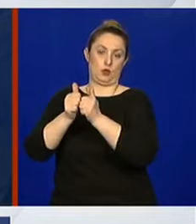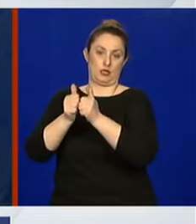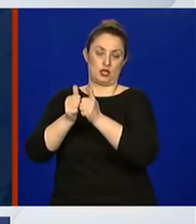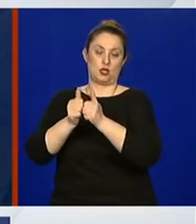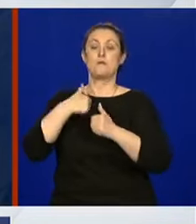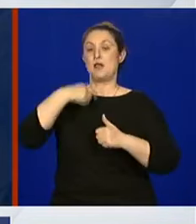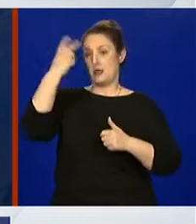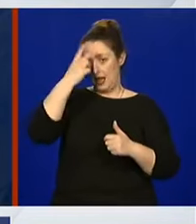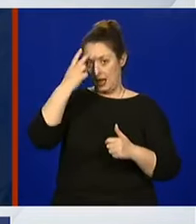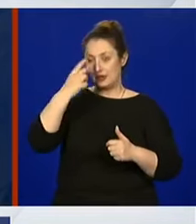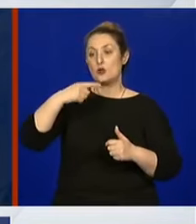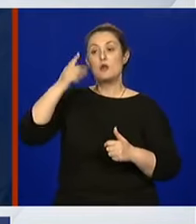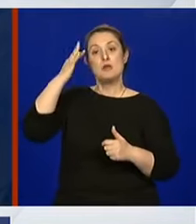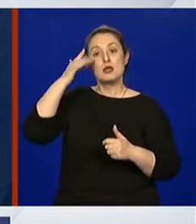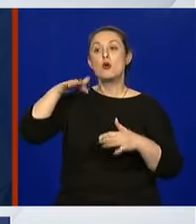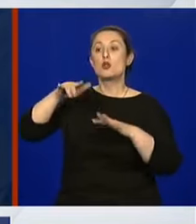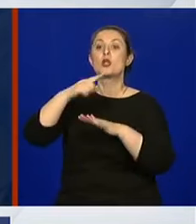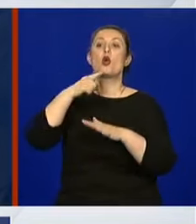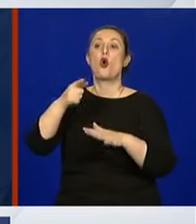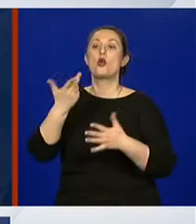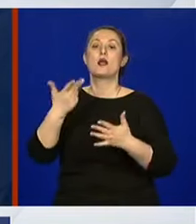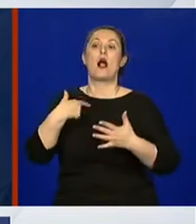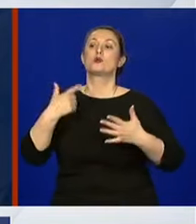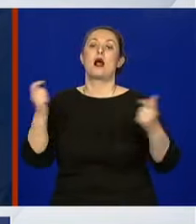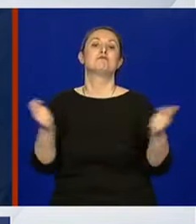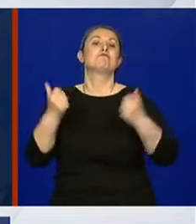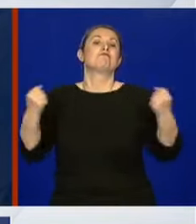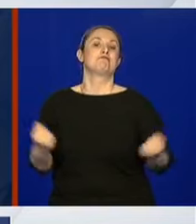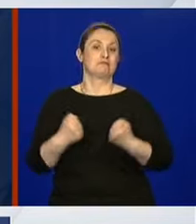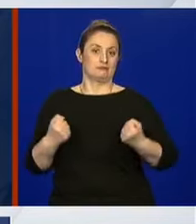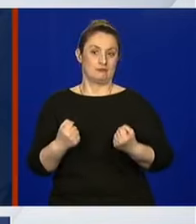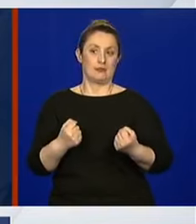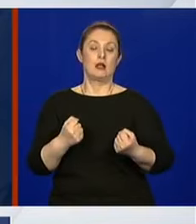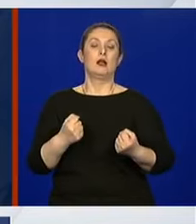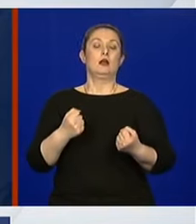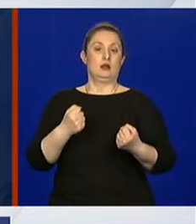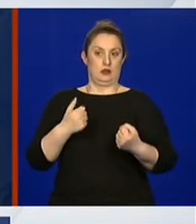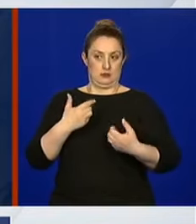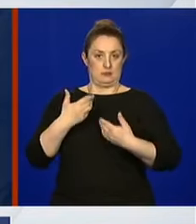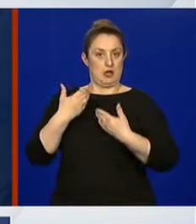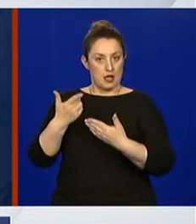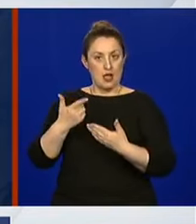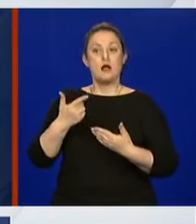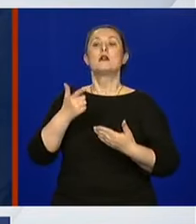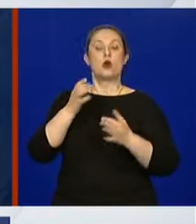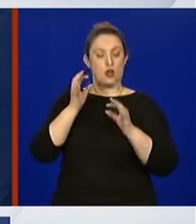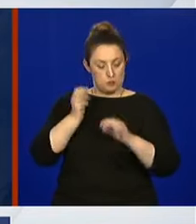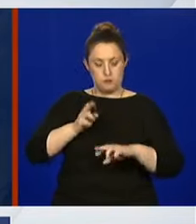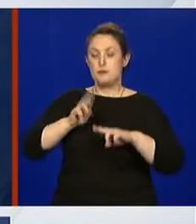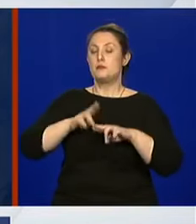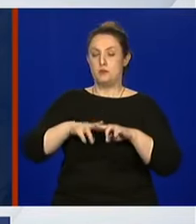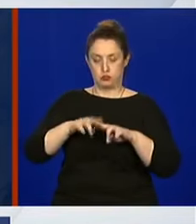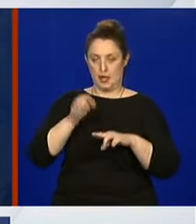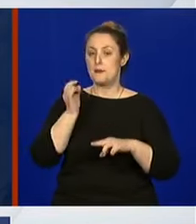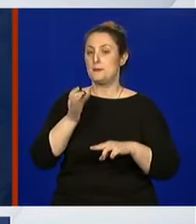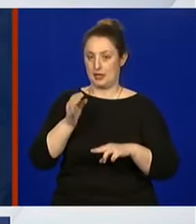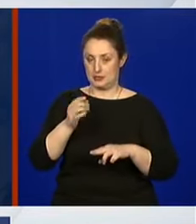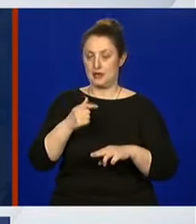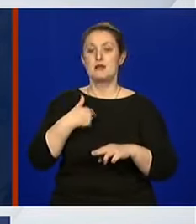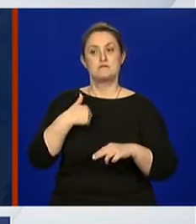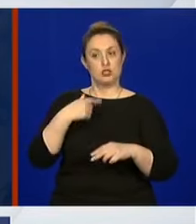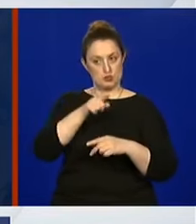razgovaramo o tome i razmišljamo. I uvjeravam vas da će oni vrlo brzo doći na red. Naravno, propisat ćemo i za njih